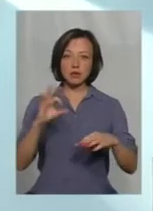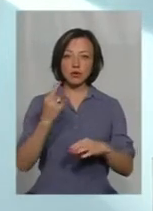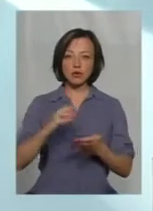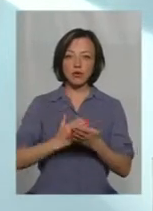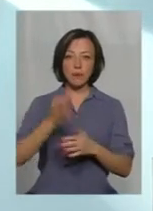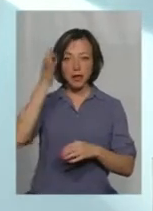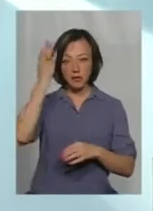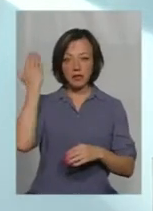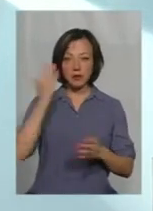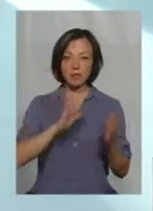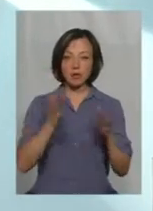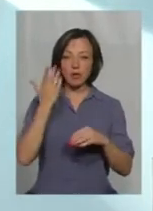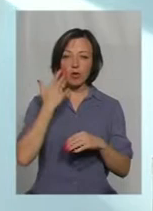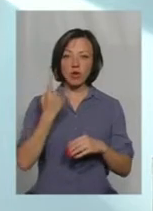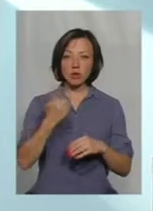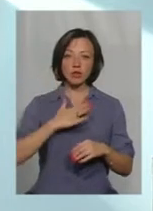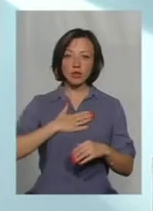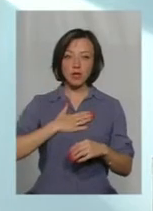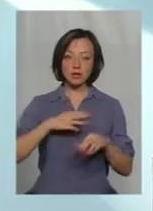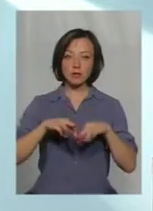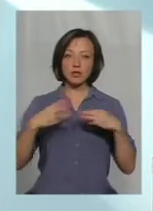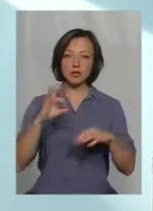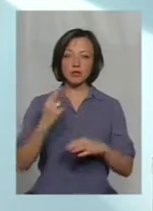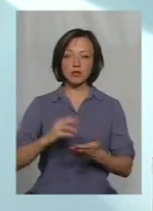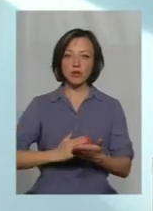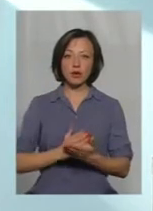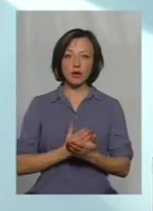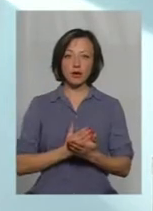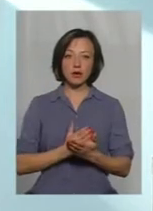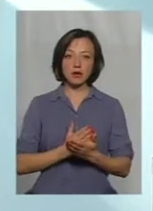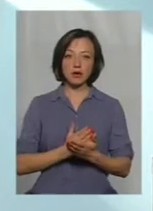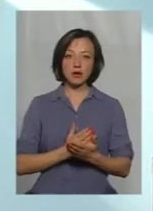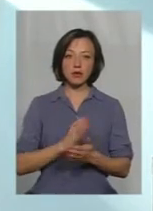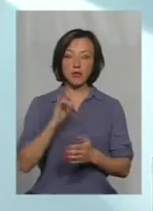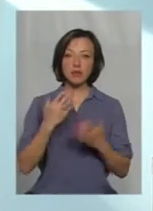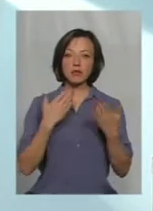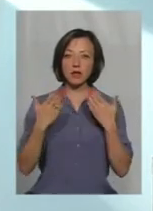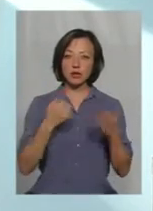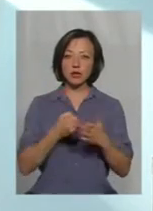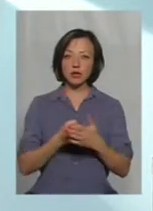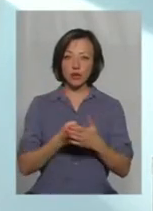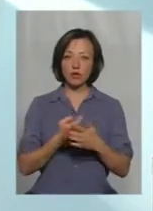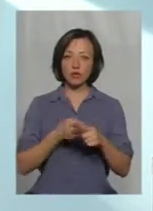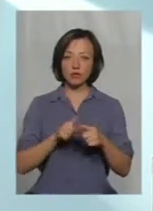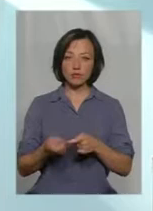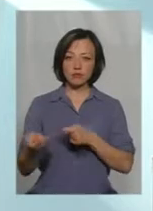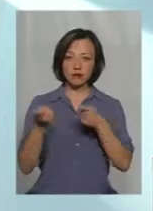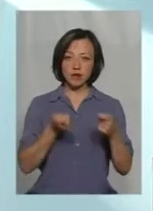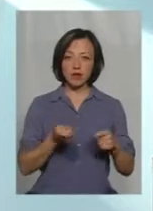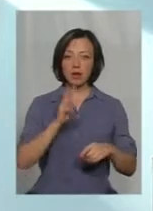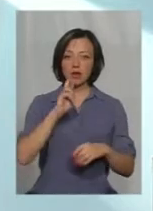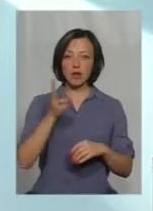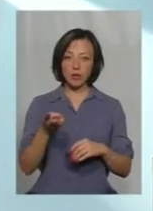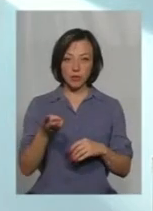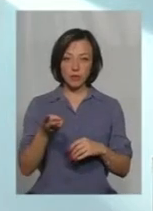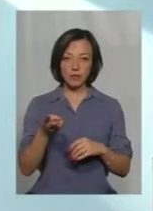пам'ятаємо всі випадки, коли один із наших міністрів соціальної політики негативно віднеслося саме до гументарного вантажу. Протягом двох